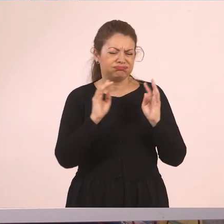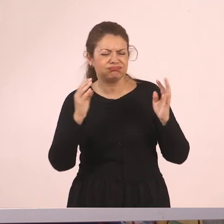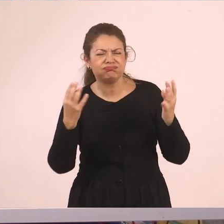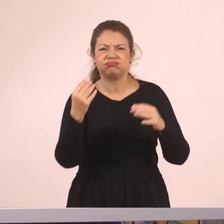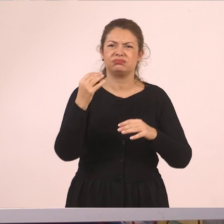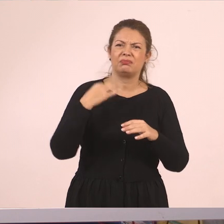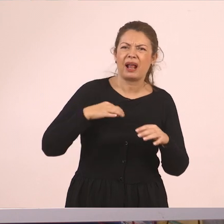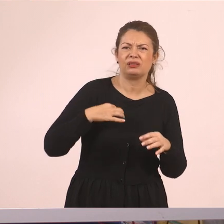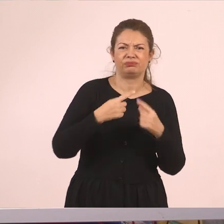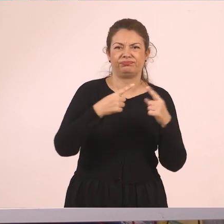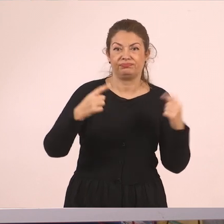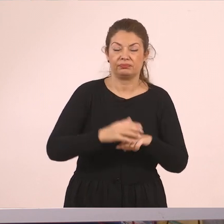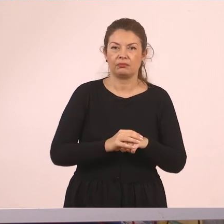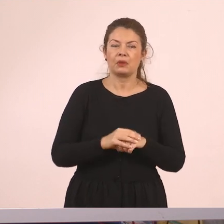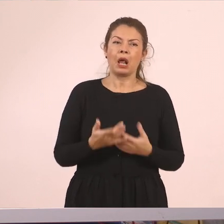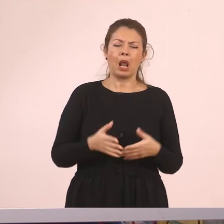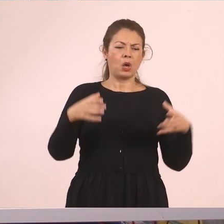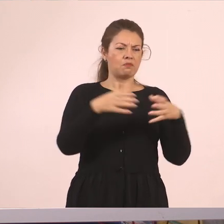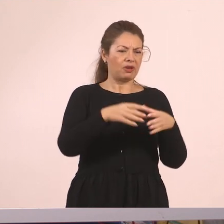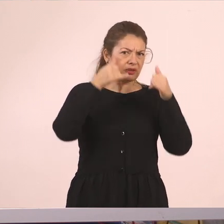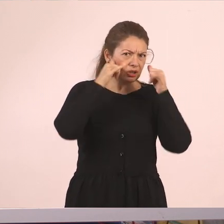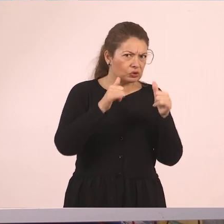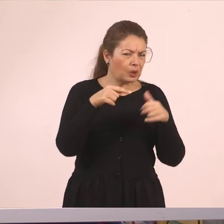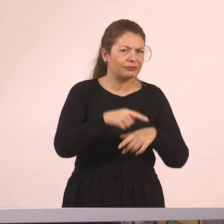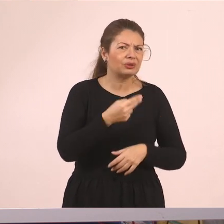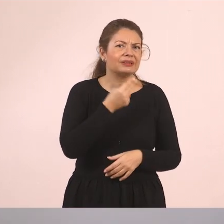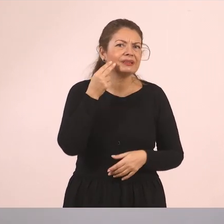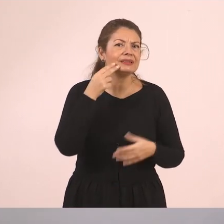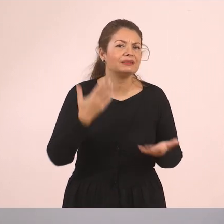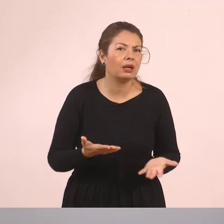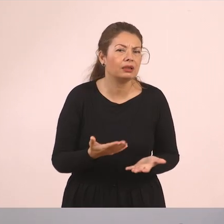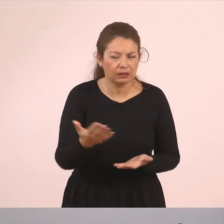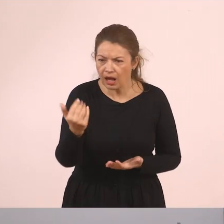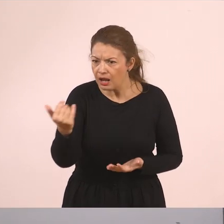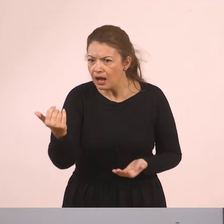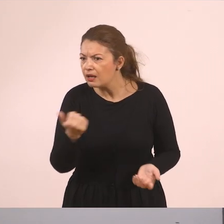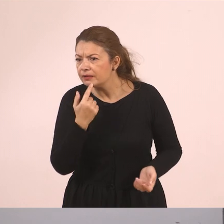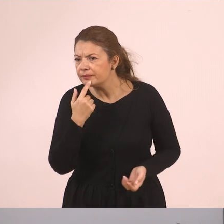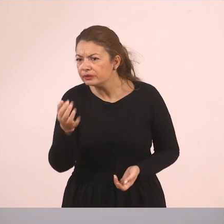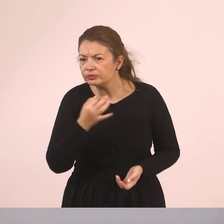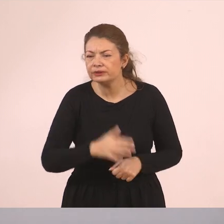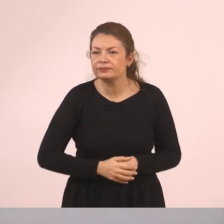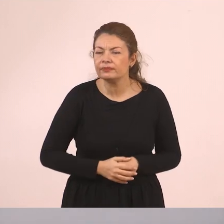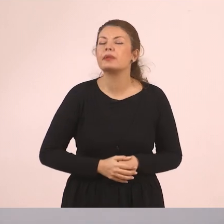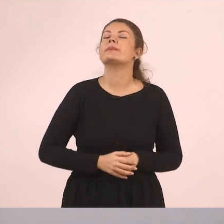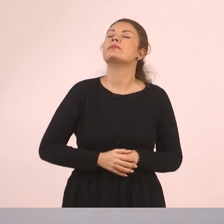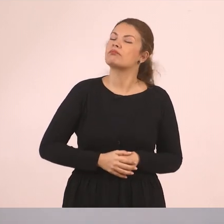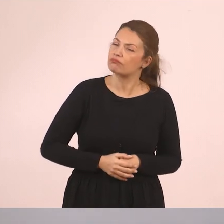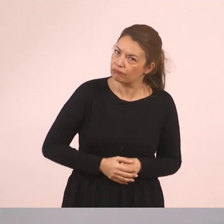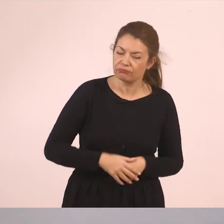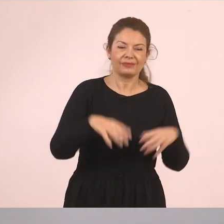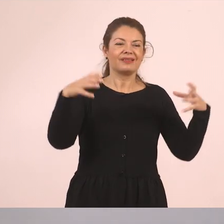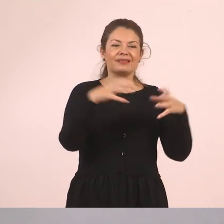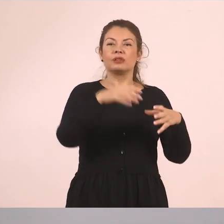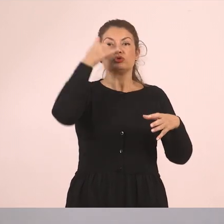Πανίδα, τι είναι πανίδα παιδιά, θα μου πει κανείς. Ταξιάρχη, Γιώργο. Πολύ